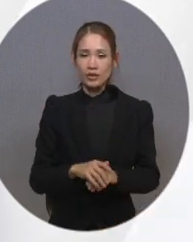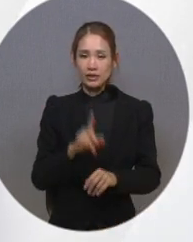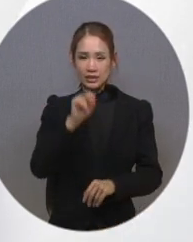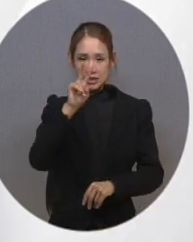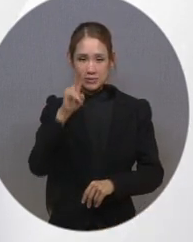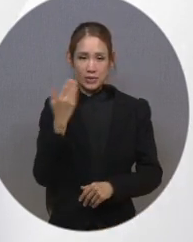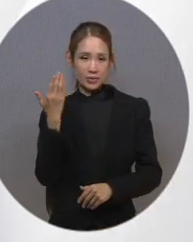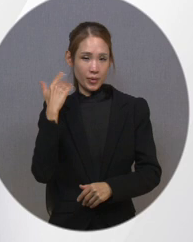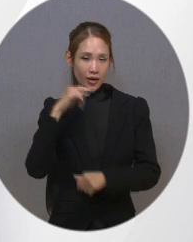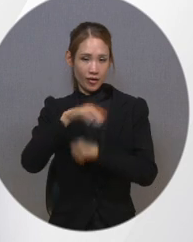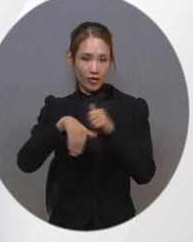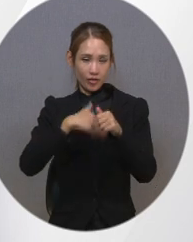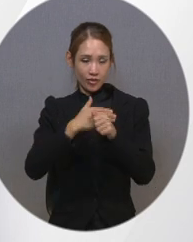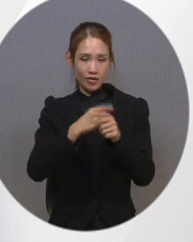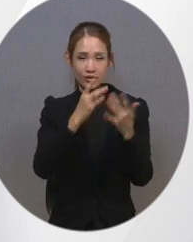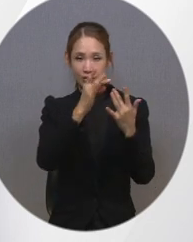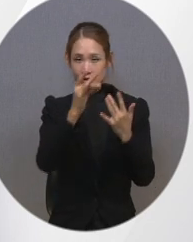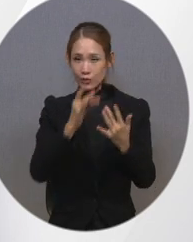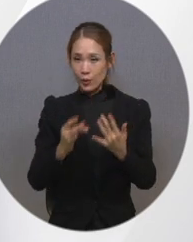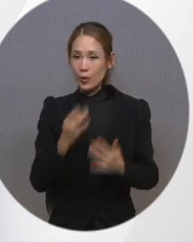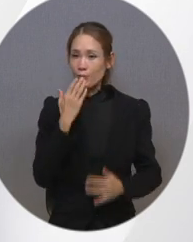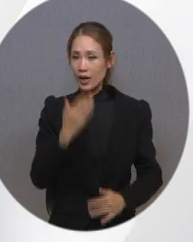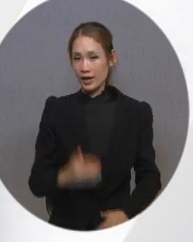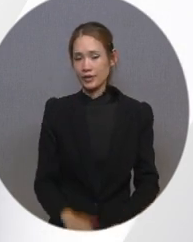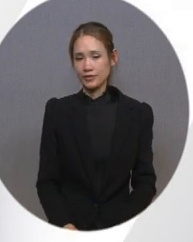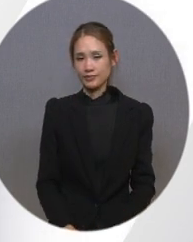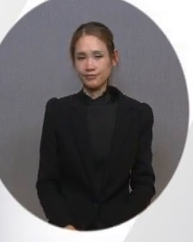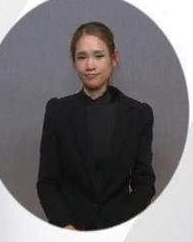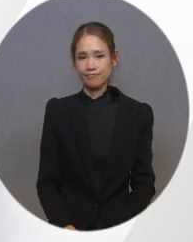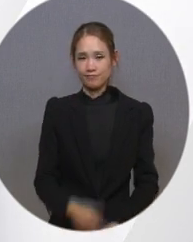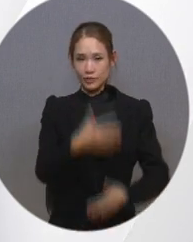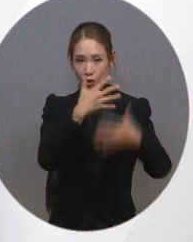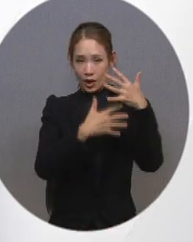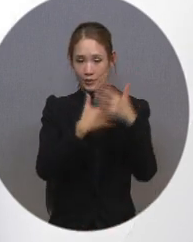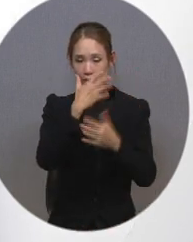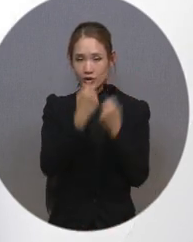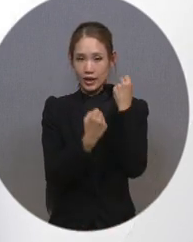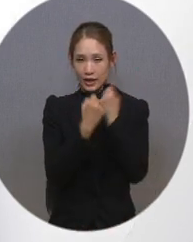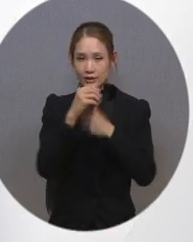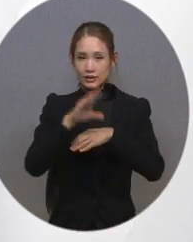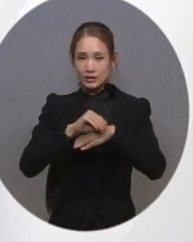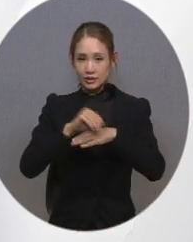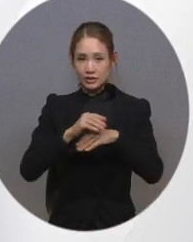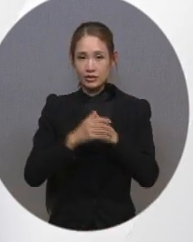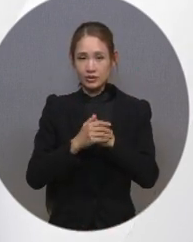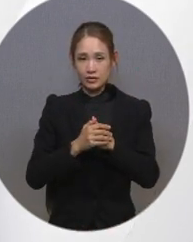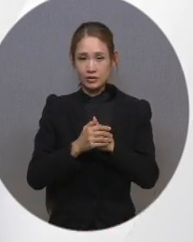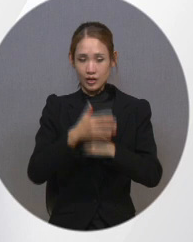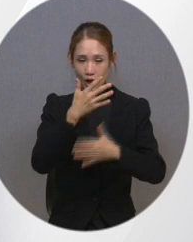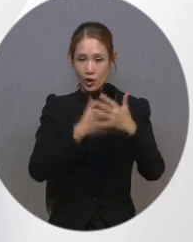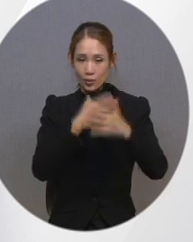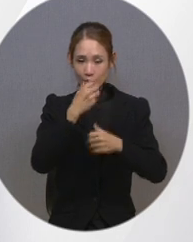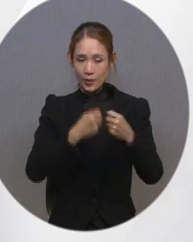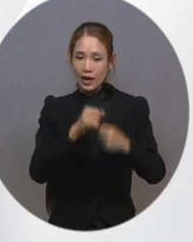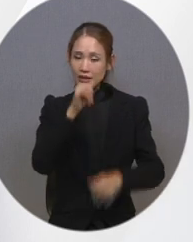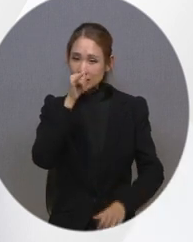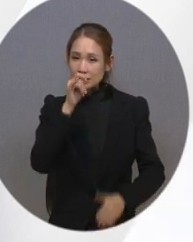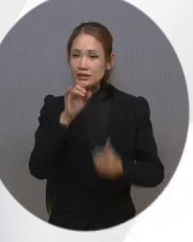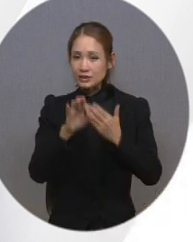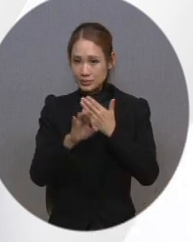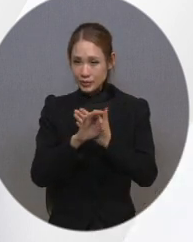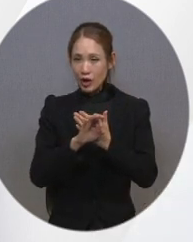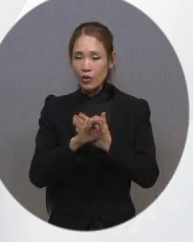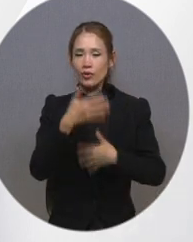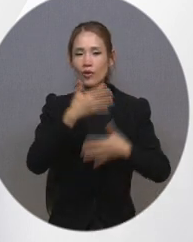TV 배경 음량을 설정할 수 있습니다. 화면 해설 방송은 방송이 화면 해설을 제공할 때 화면의